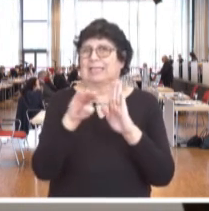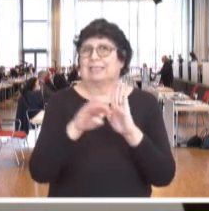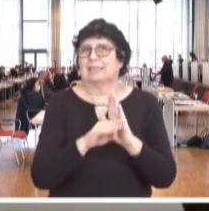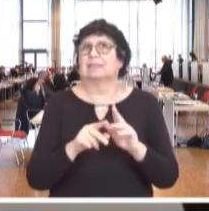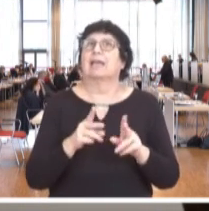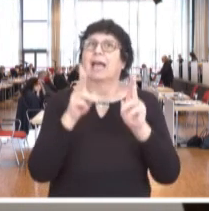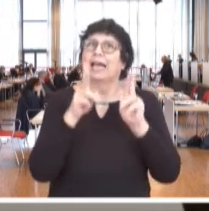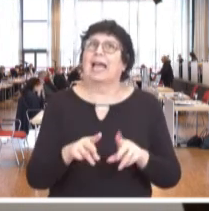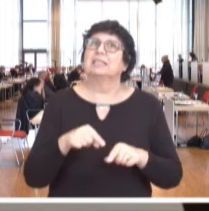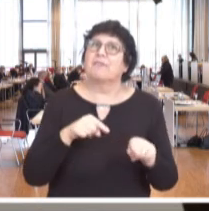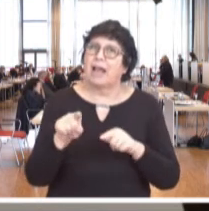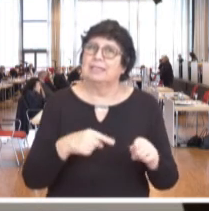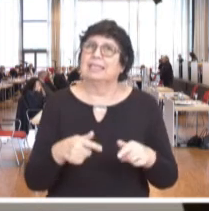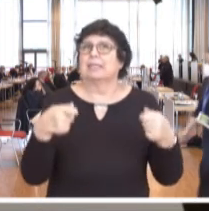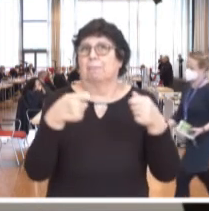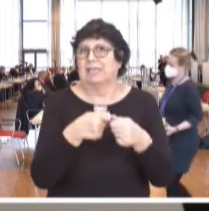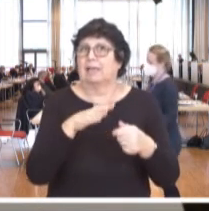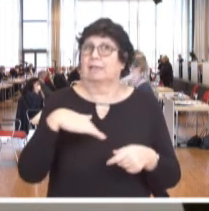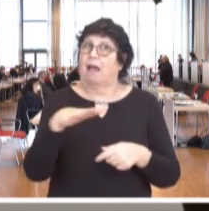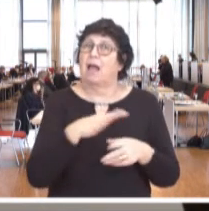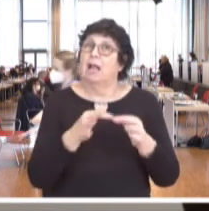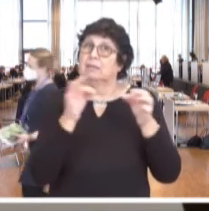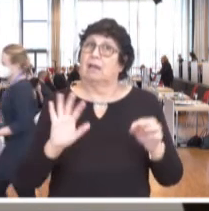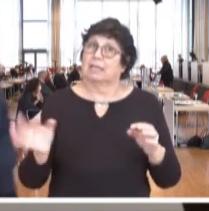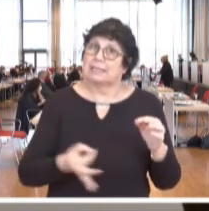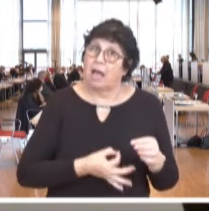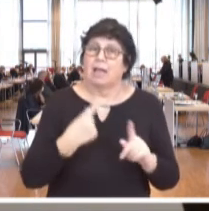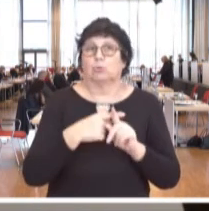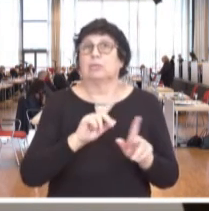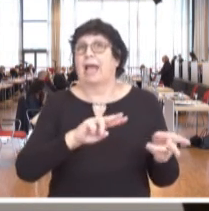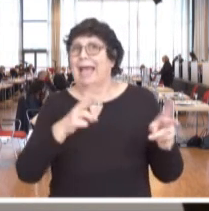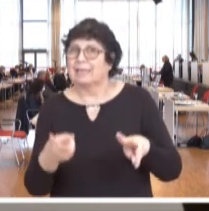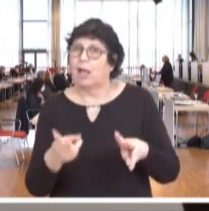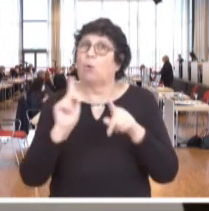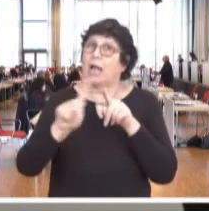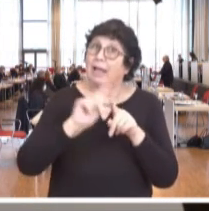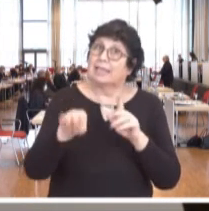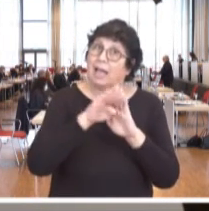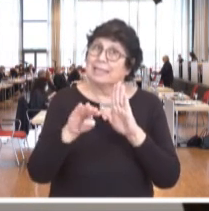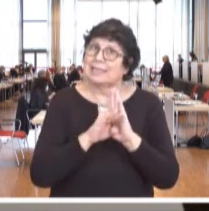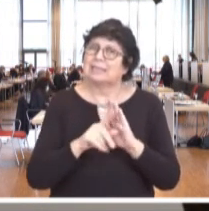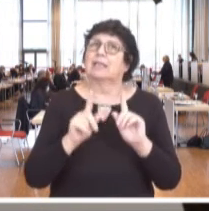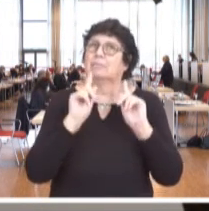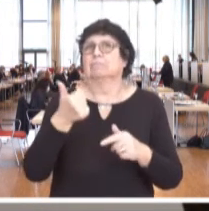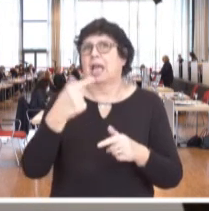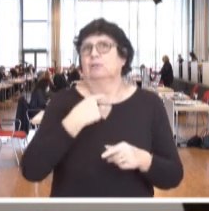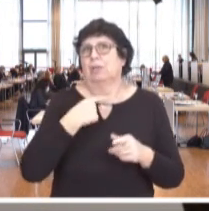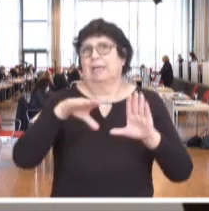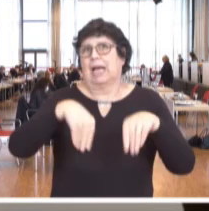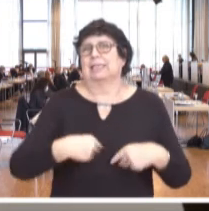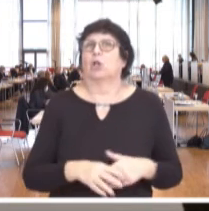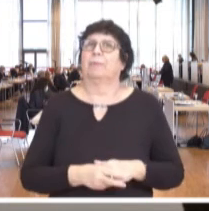Rechtsverhältnisse der Mitglieder des Landtages des Saarlandes und zur Änderung anderer Gesetze wurde einstimmig